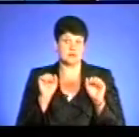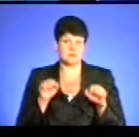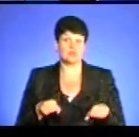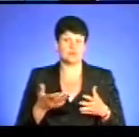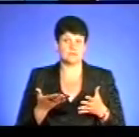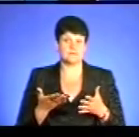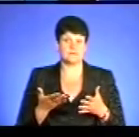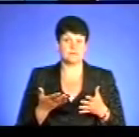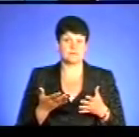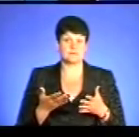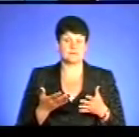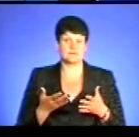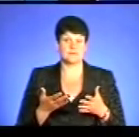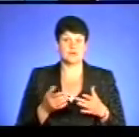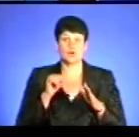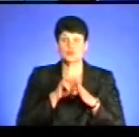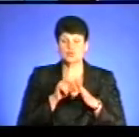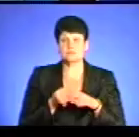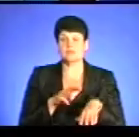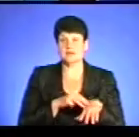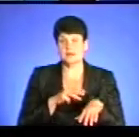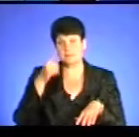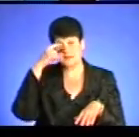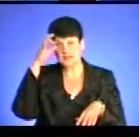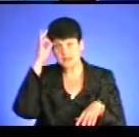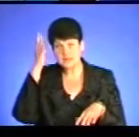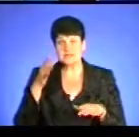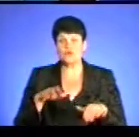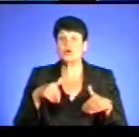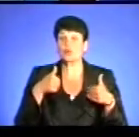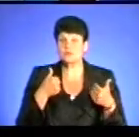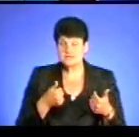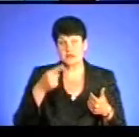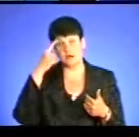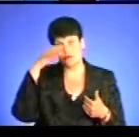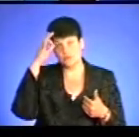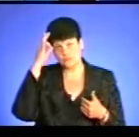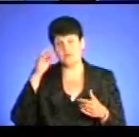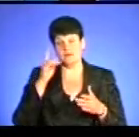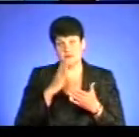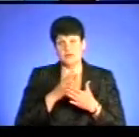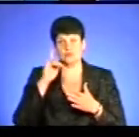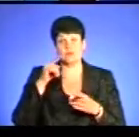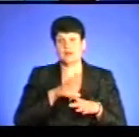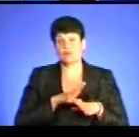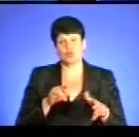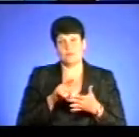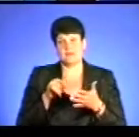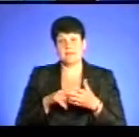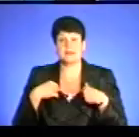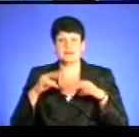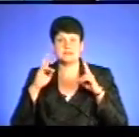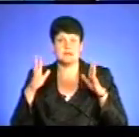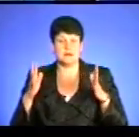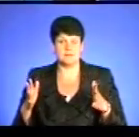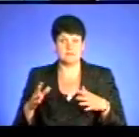Правоохоронний орган забезпечити порядок і відреагувати на рішення комісії. Воно рекомендаційне, але воно є довідомо. Щоб потім не було питань, ми не знали, ми